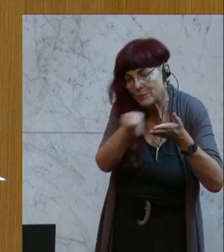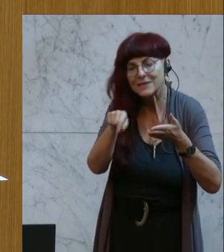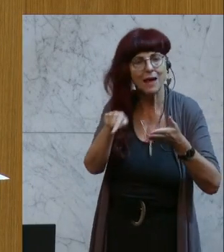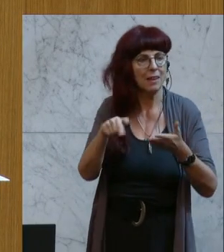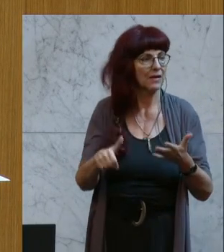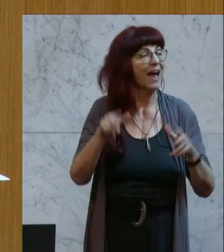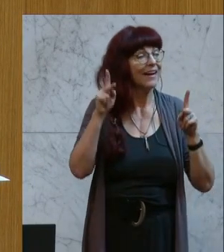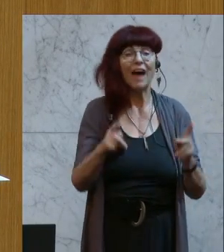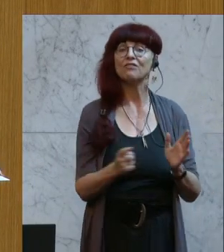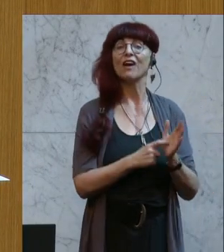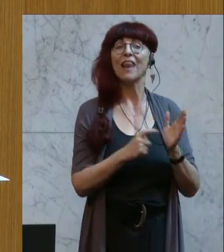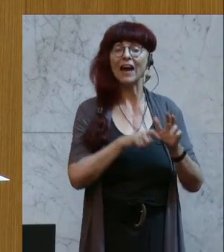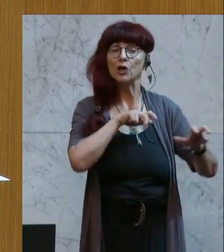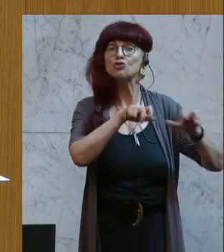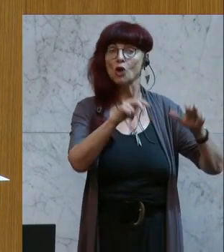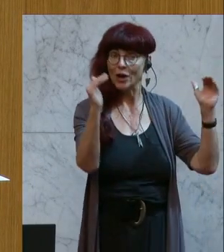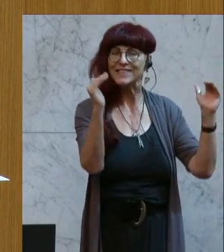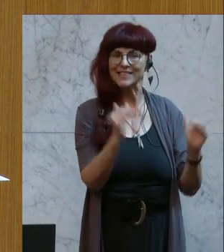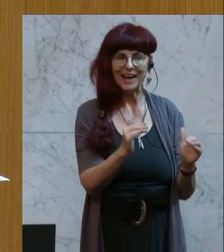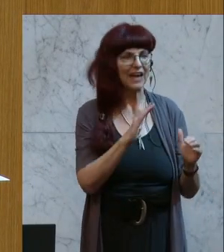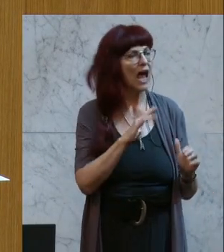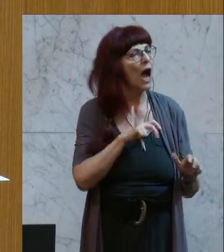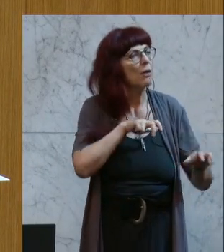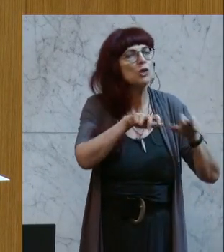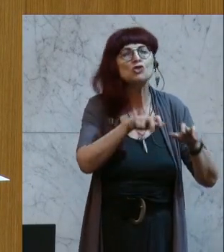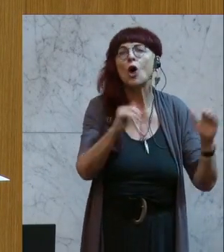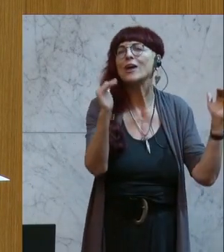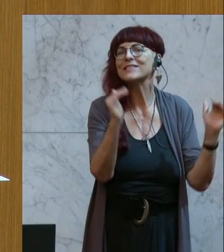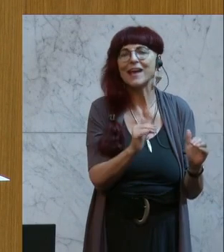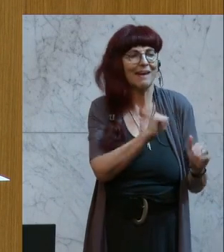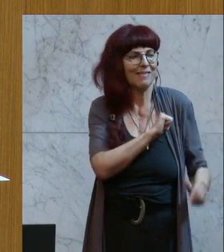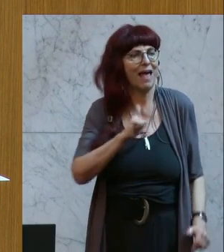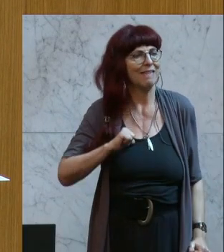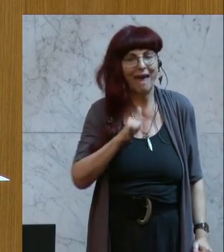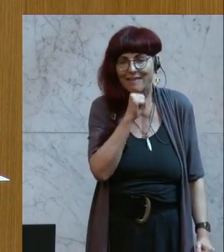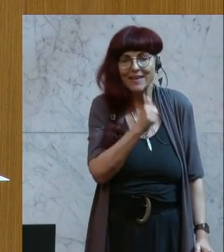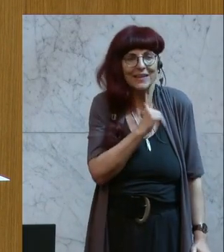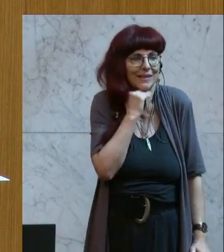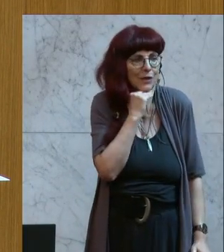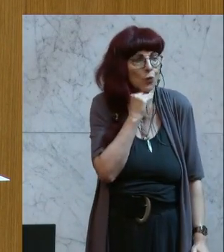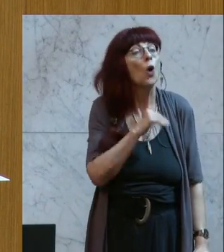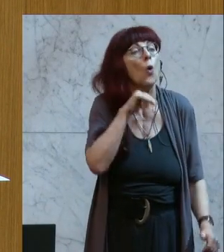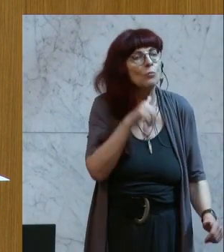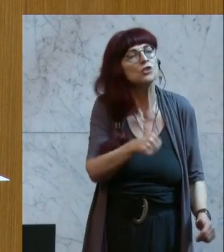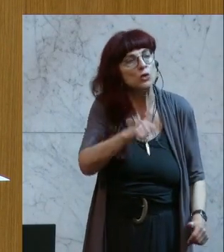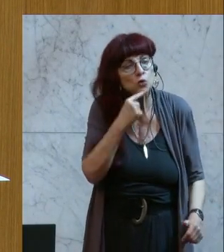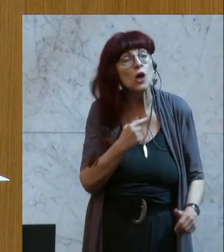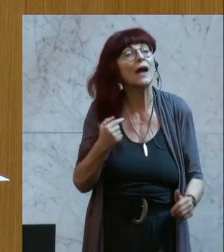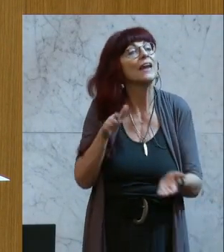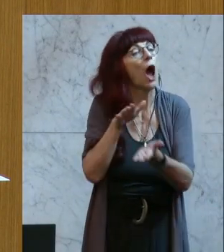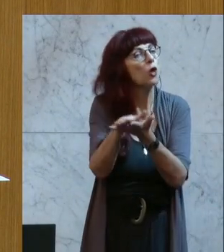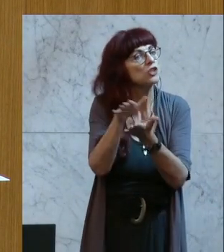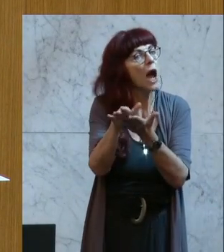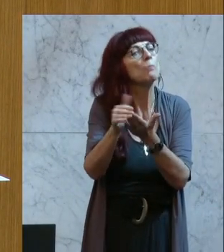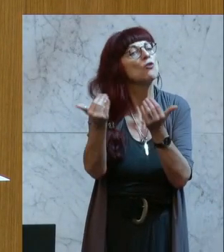rufen, aber bitte Steuersenkung ist doch kein Selbstzweck, weil dann muss man immer dazu sagen, welche Ausgaben man dazu sparen wollen.